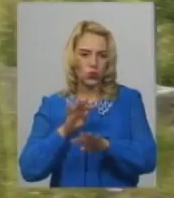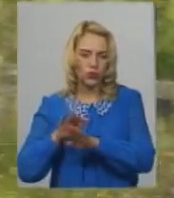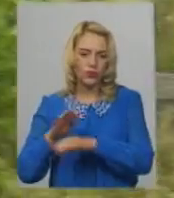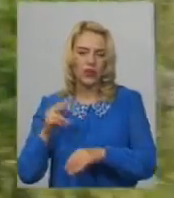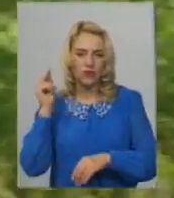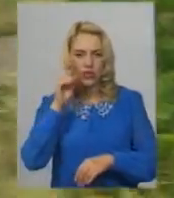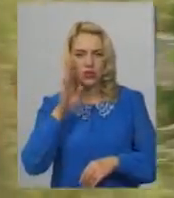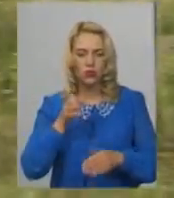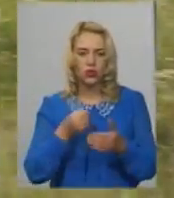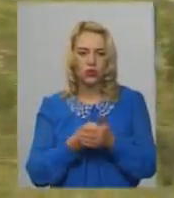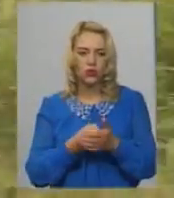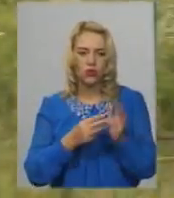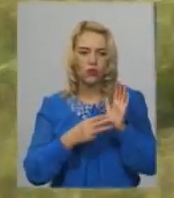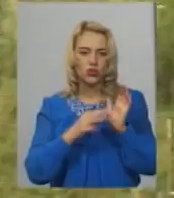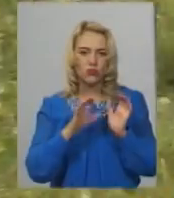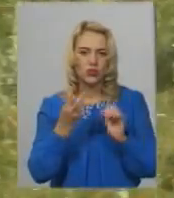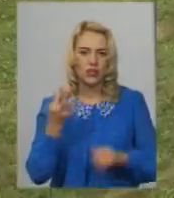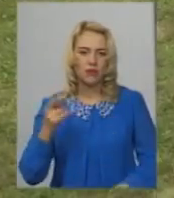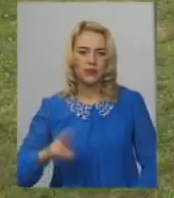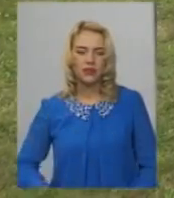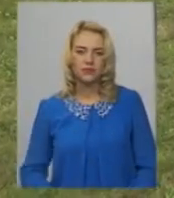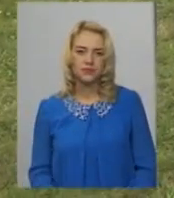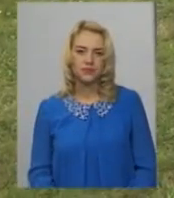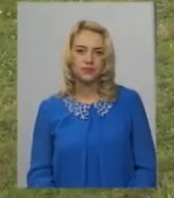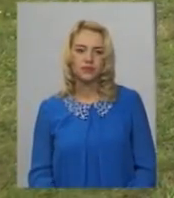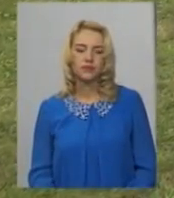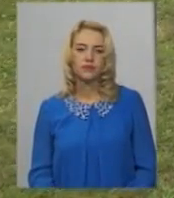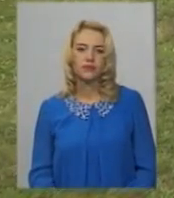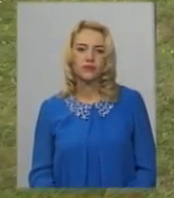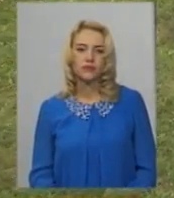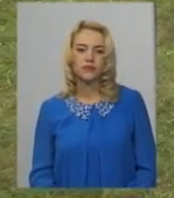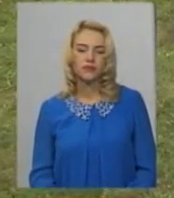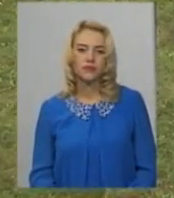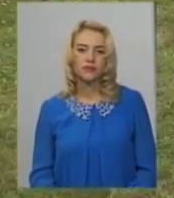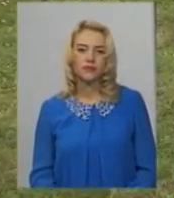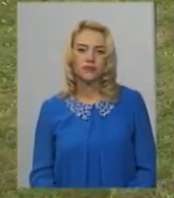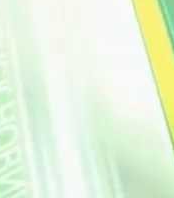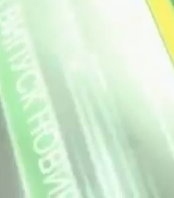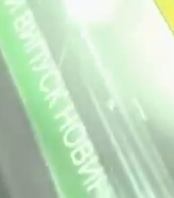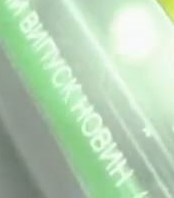триватиме до 11 серпня. Михайло Жила, Олександр Горішевський. Новини на Суспільному. Хмельницький.